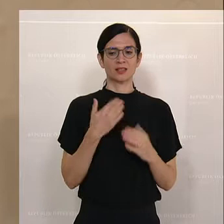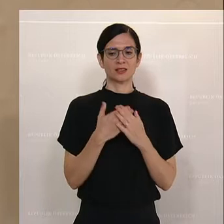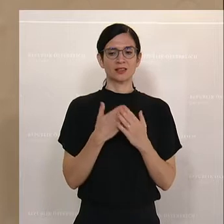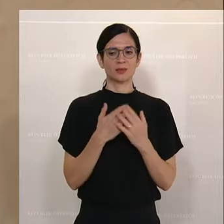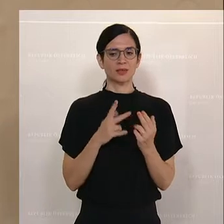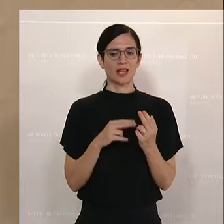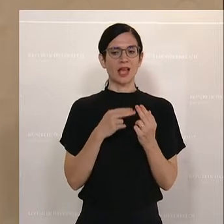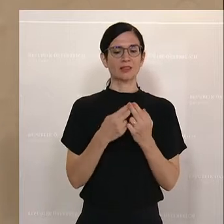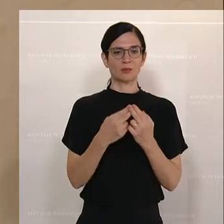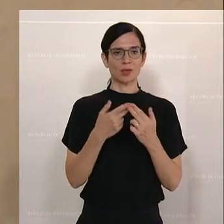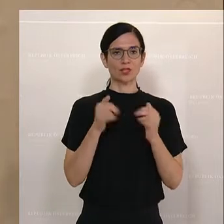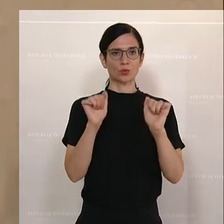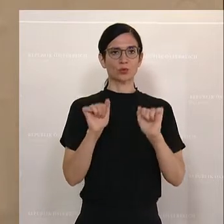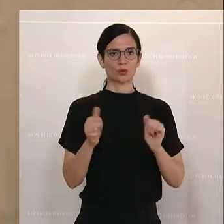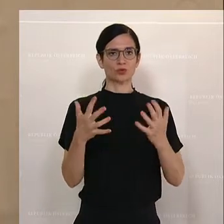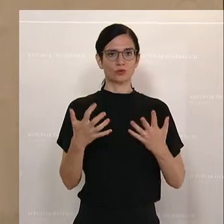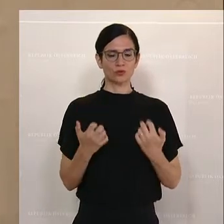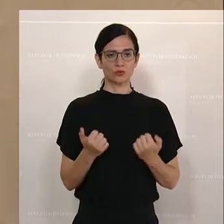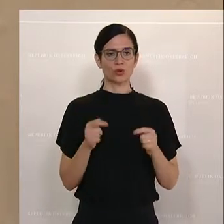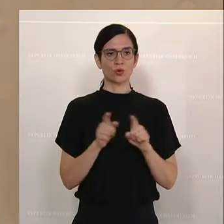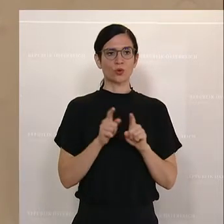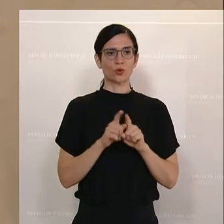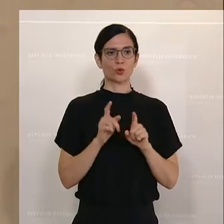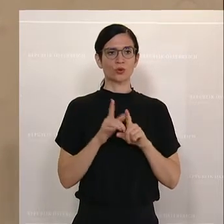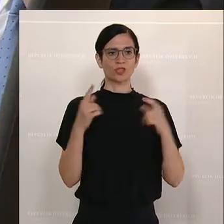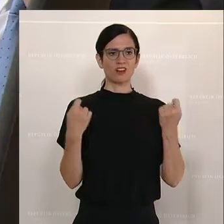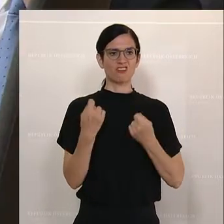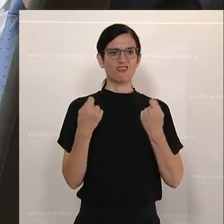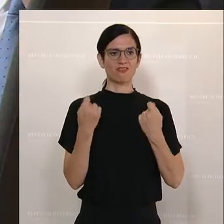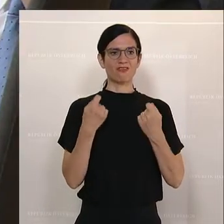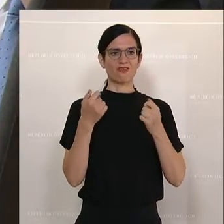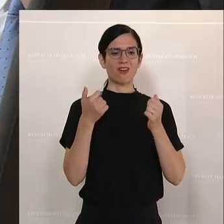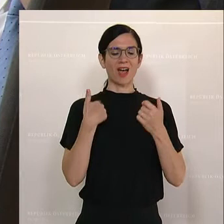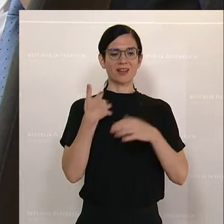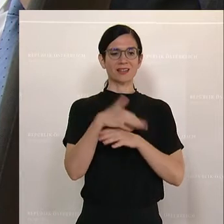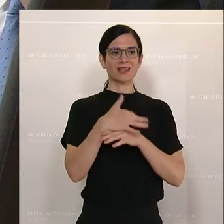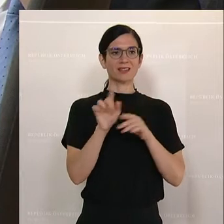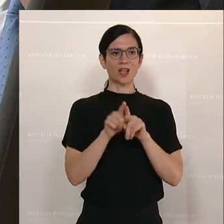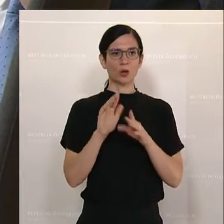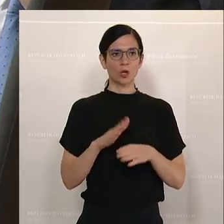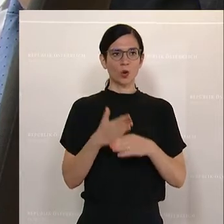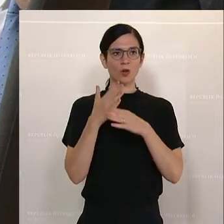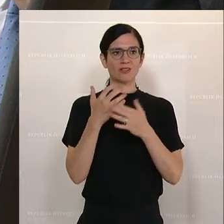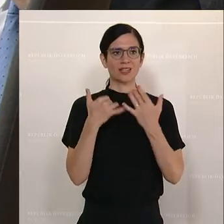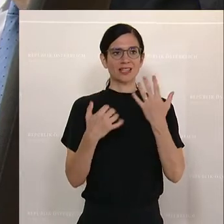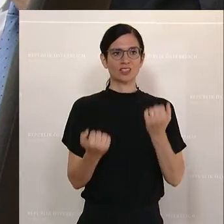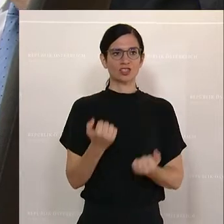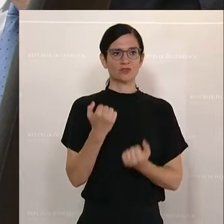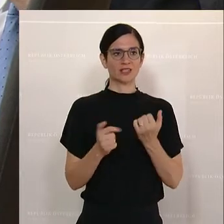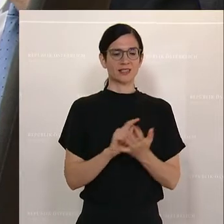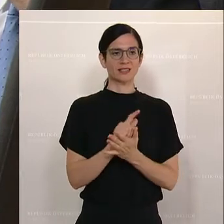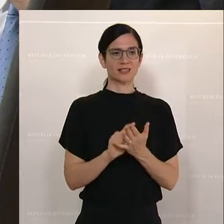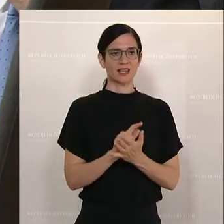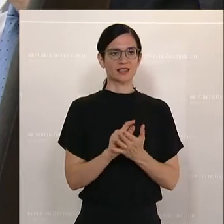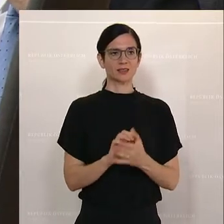wird und den Kunden und den Fahrgästen auch geholfen wird in diesen schwierigen Zeiten, die es jetzt gibt.